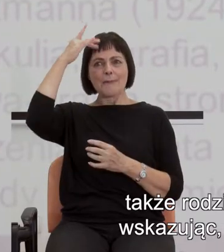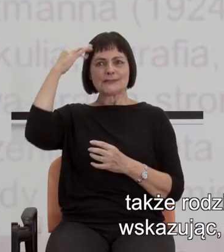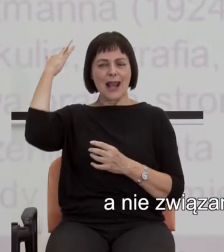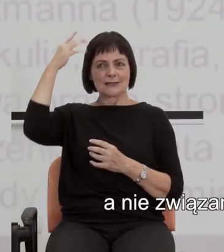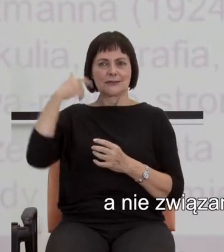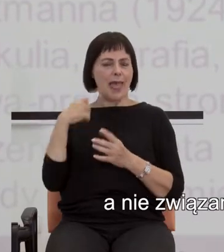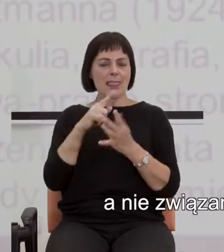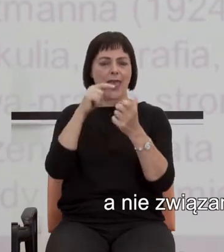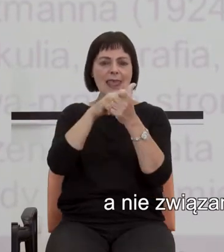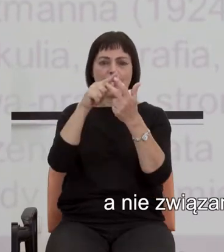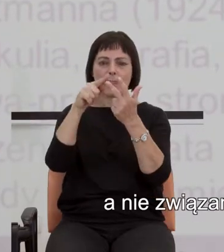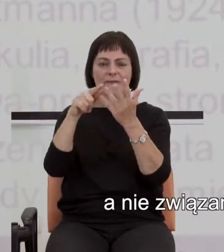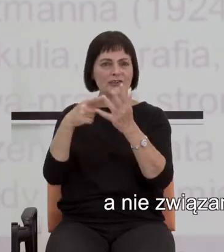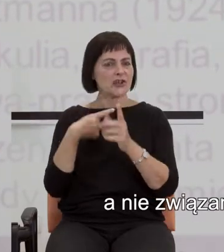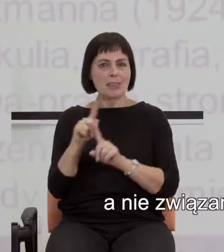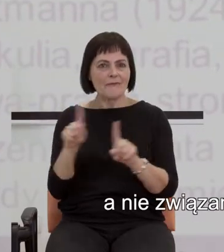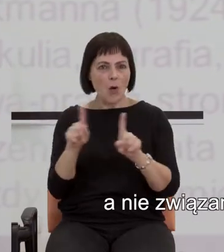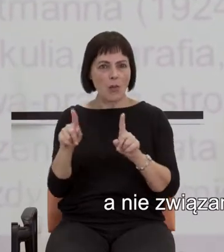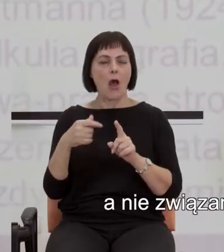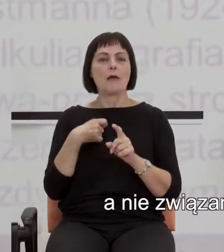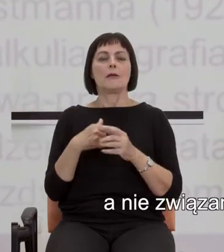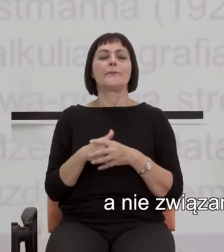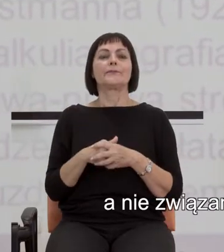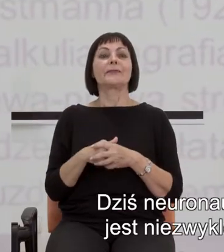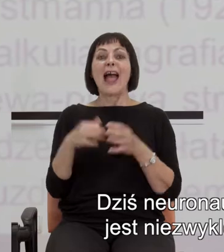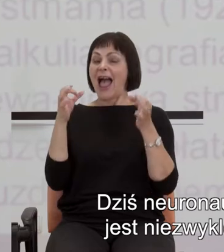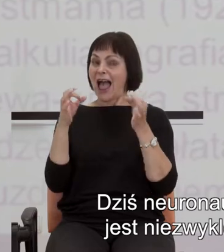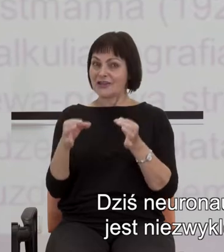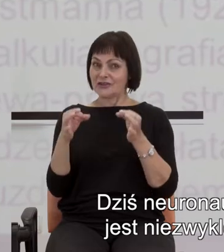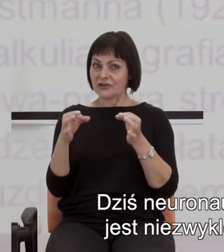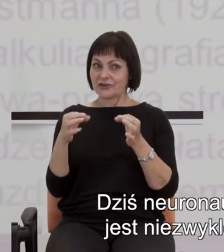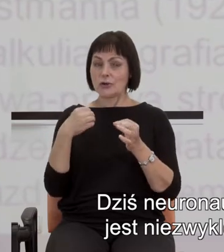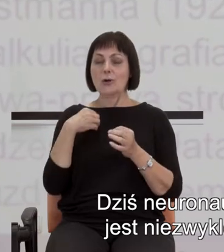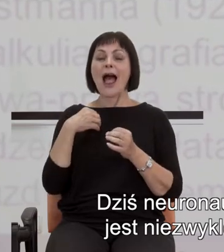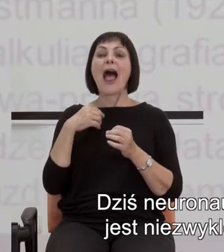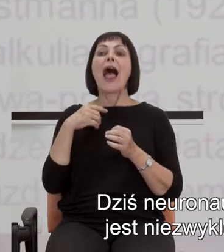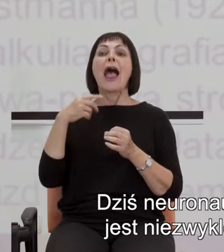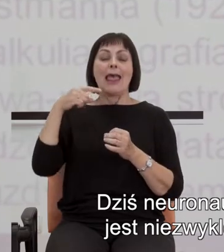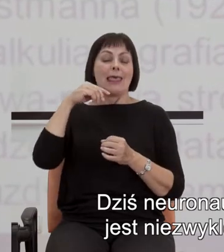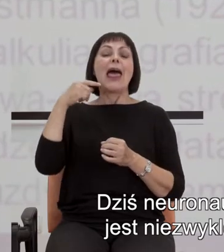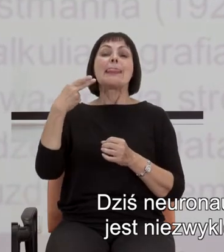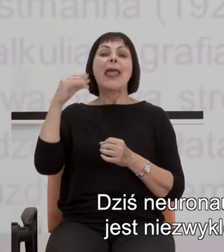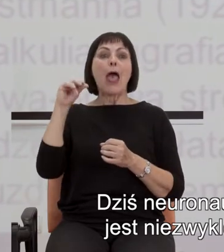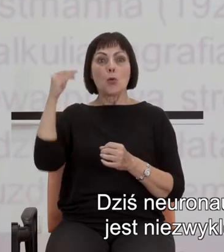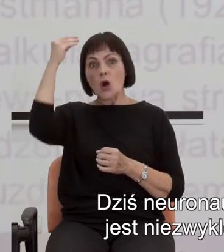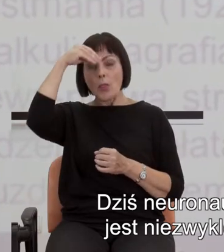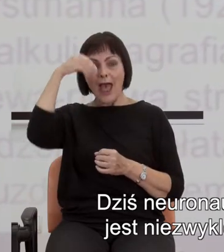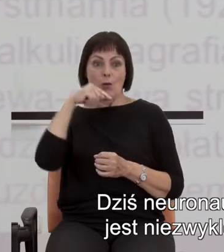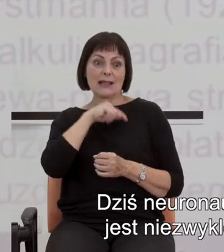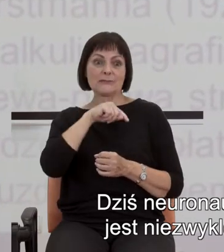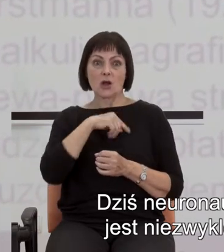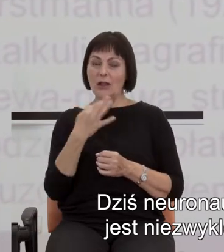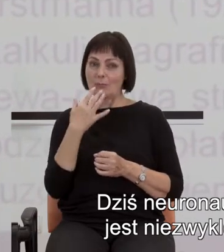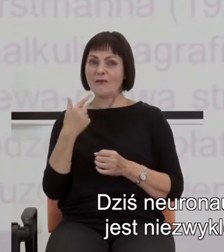a nie związane z czymś konkretnym, na przykład palcami. Dziś neuronauka i psychologia mówią, że liczenie na